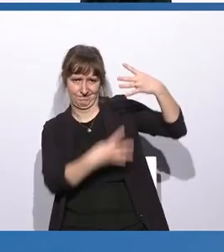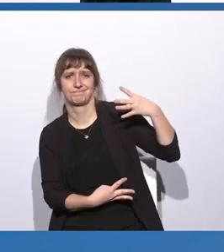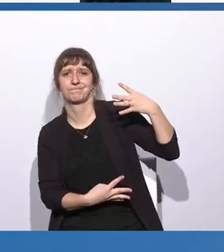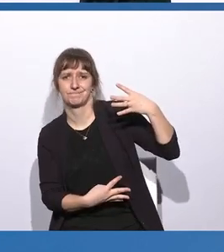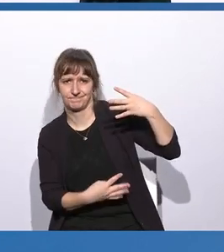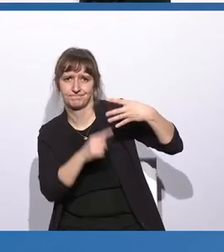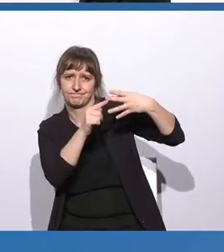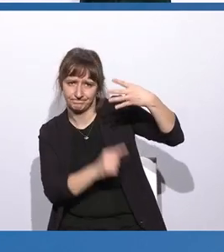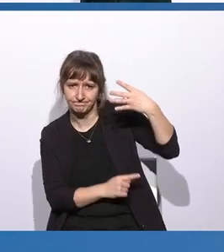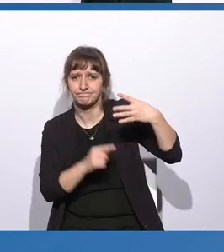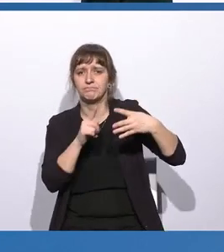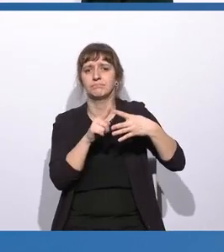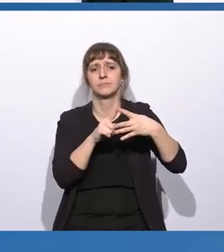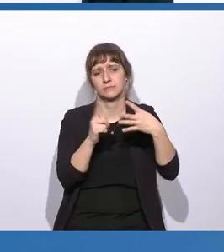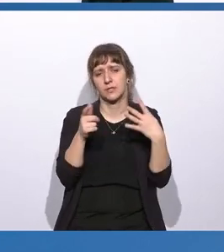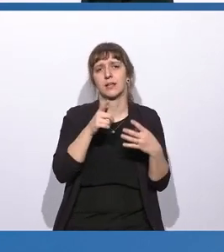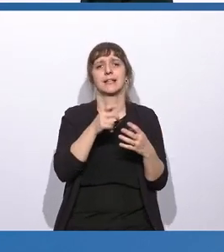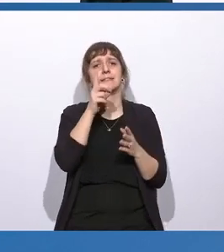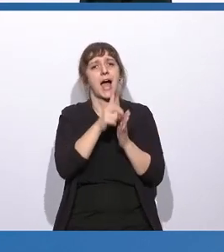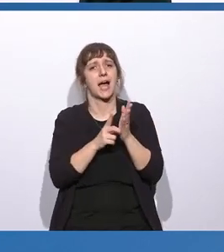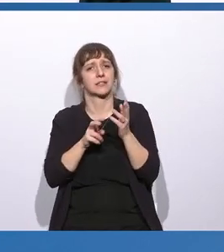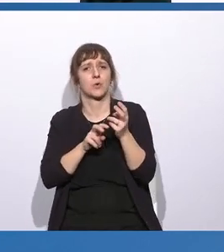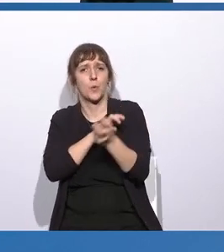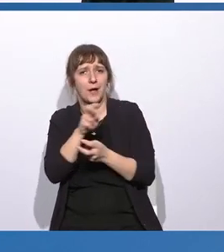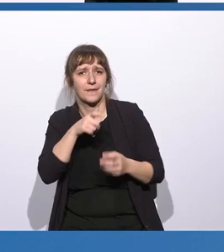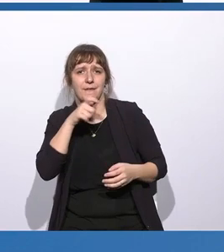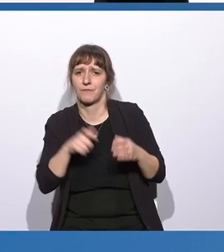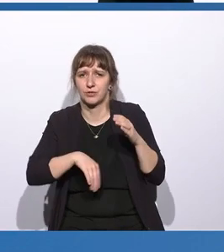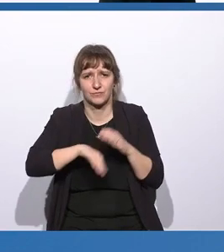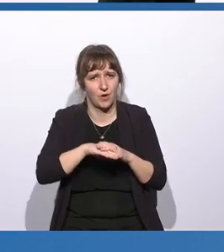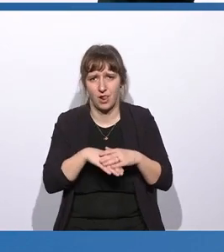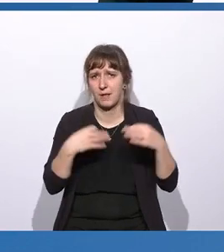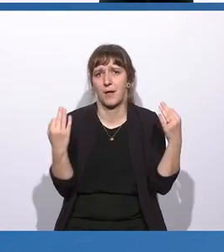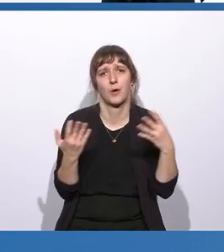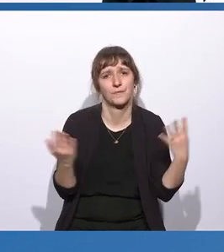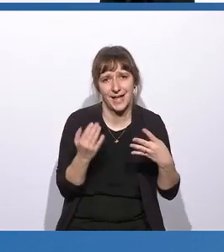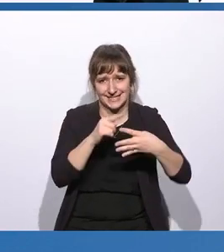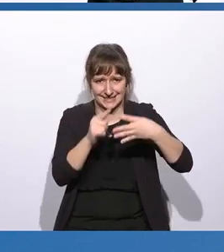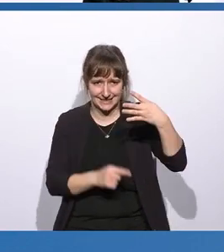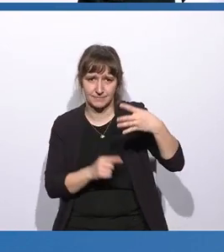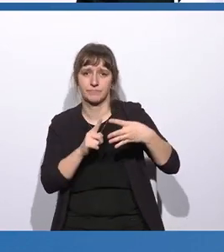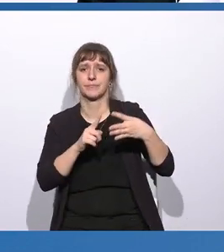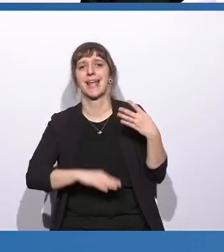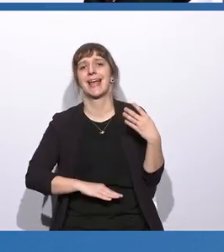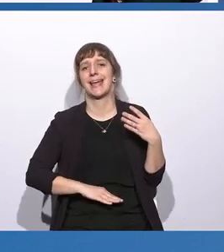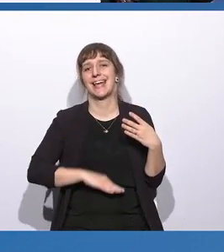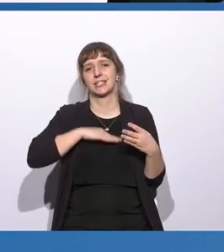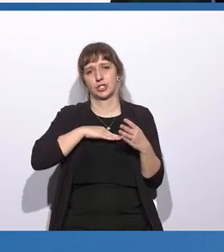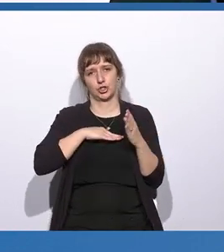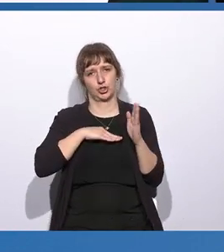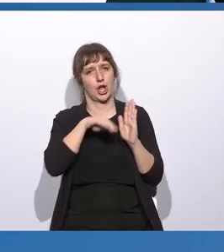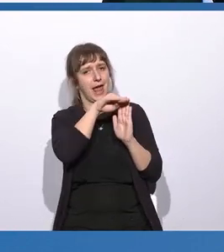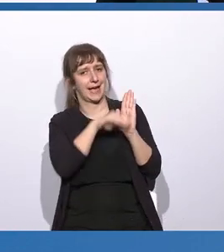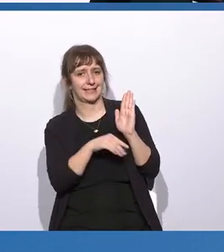Für einen verantwortungsvollen Umgang mit Daten in Unternehmen braucht es ethische Leitlinien und